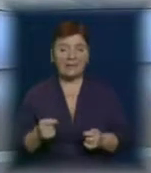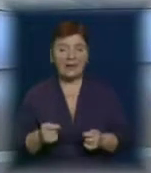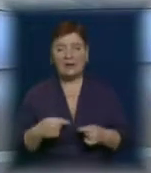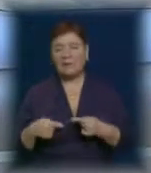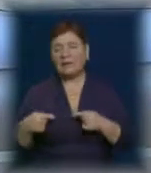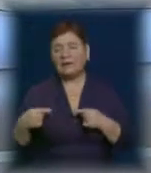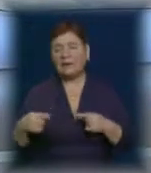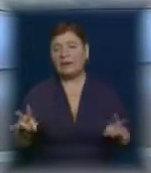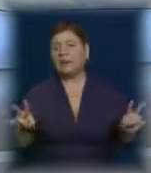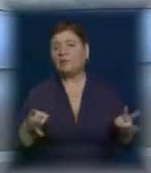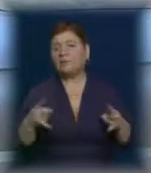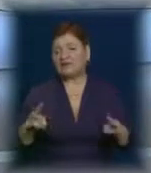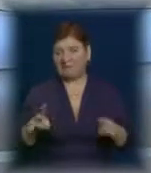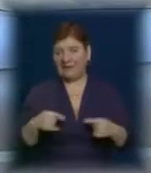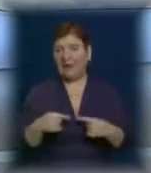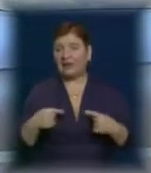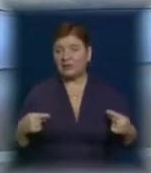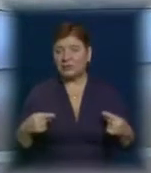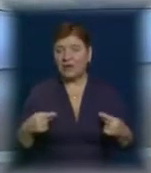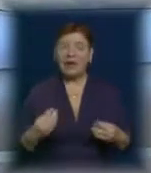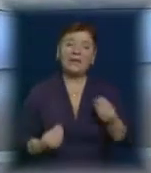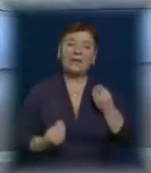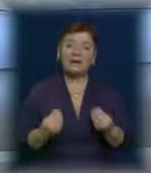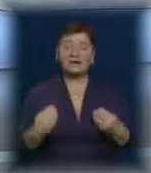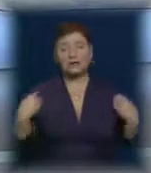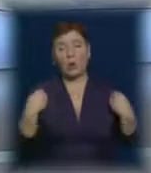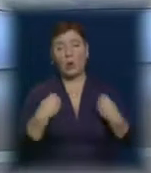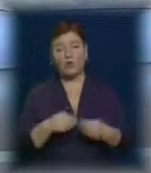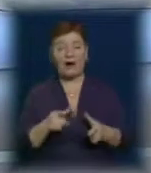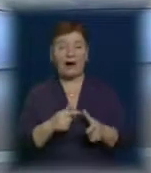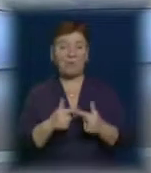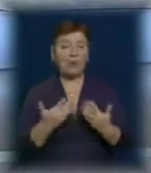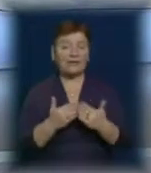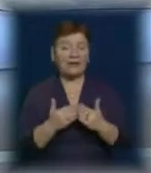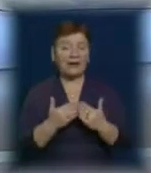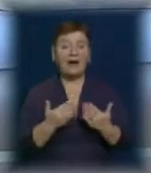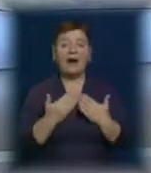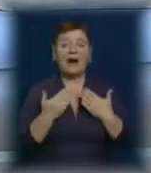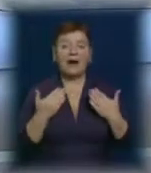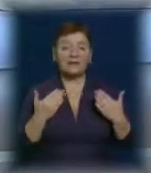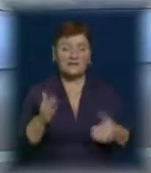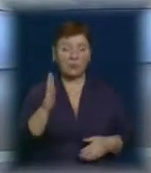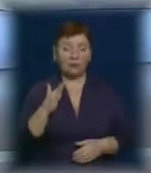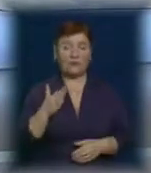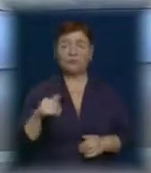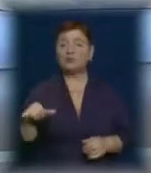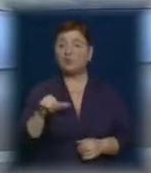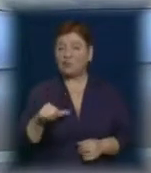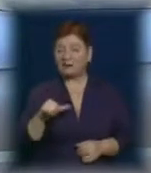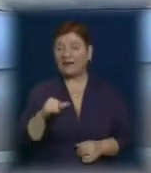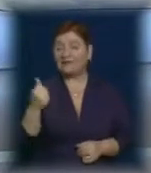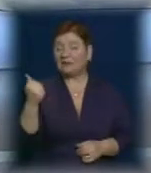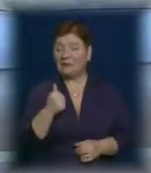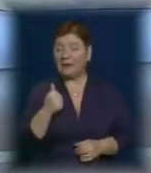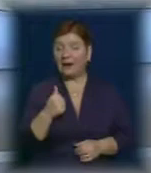будь-які непотрібні вже речі. До прикладу – іграшки, одяг або книги. Акція триватиме в суботу та неділю в Альпінарії